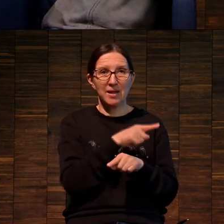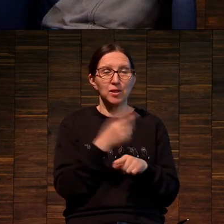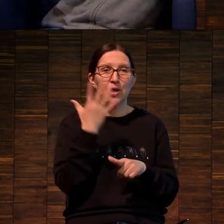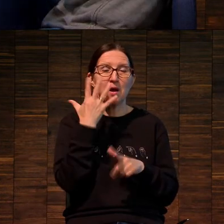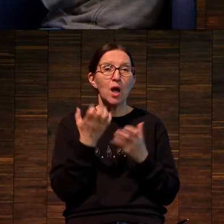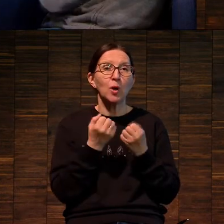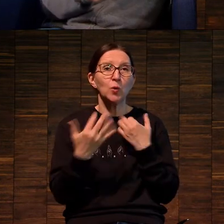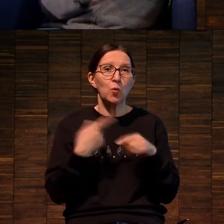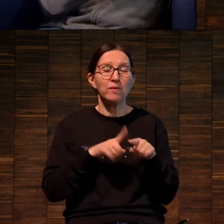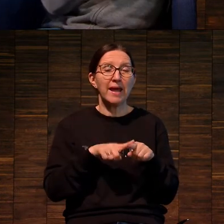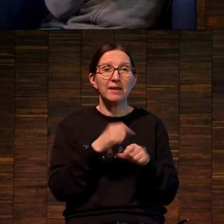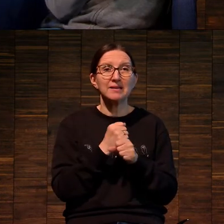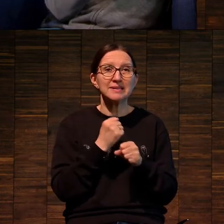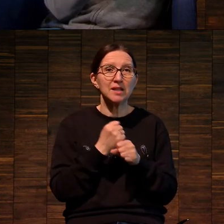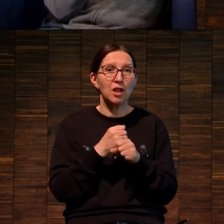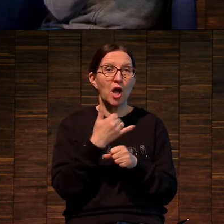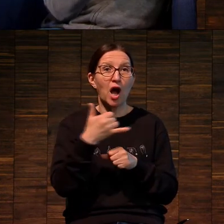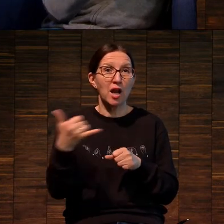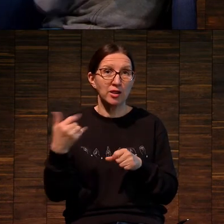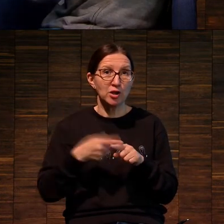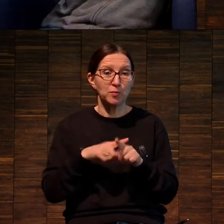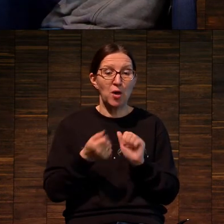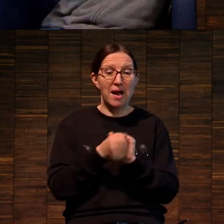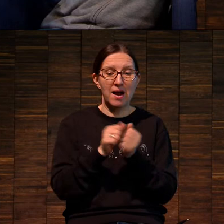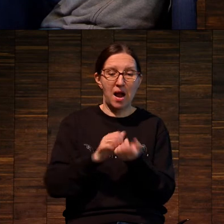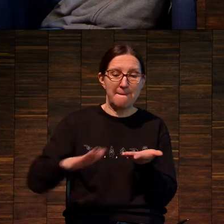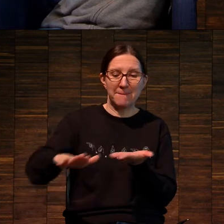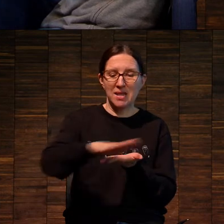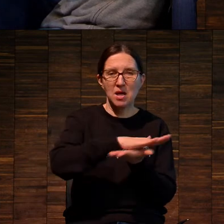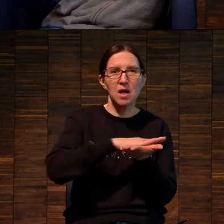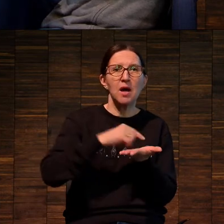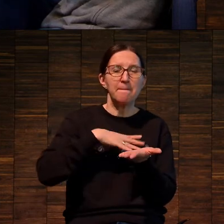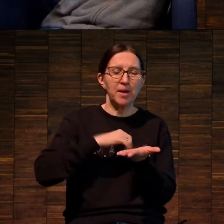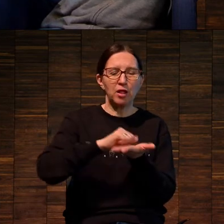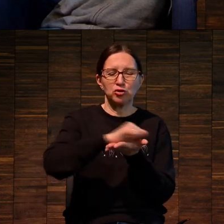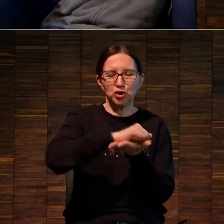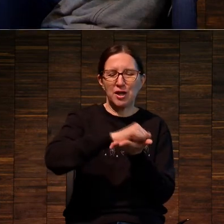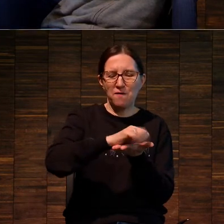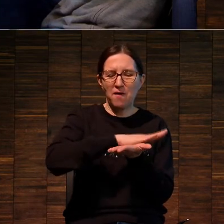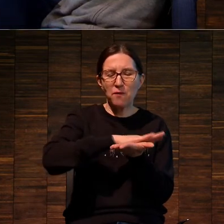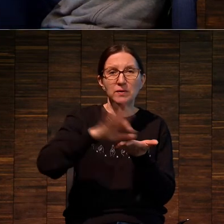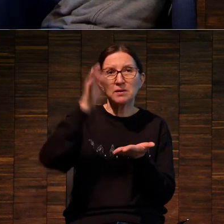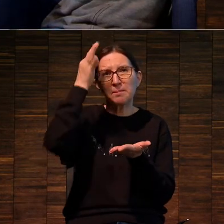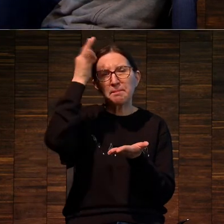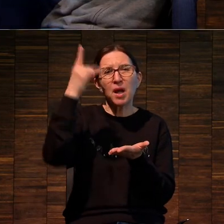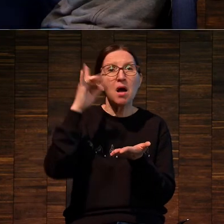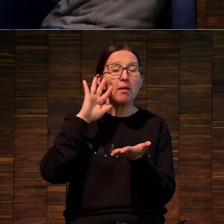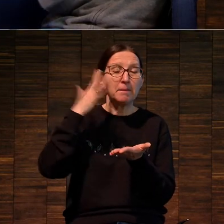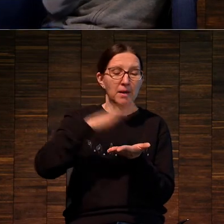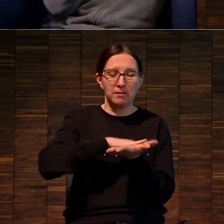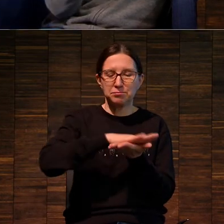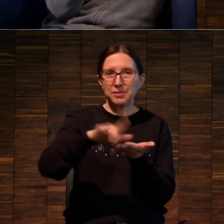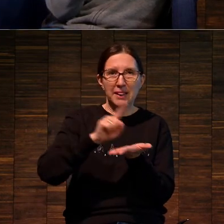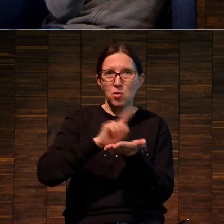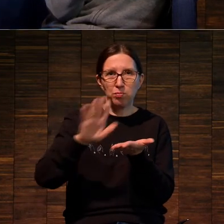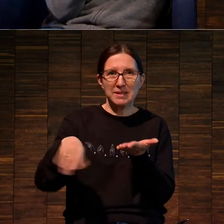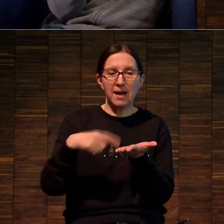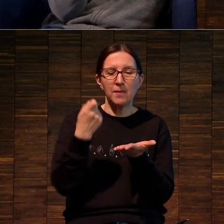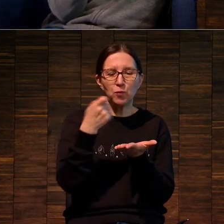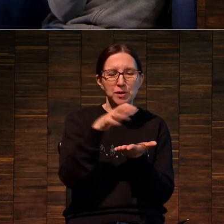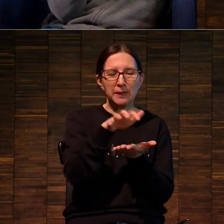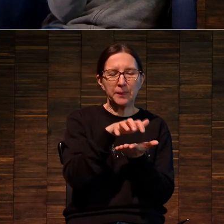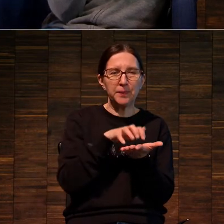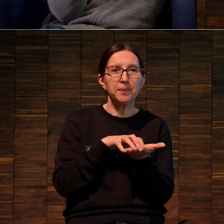тон, он создан карандашом. Камень шлифовался не до ровного состояния, не до глянцевого такого, а на нем